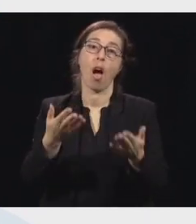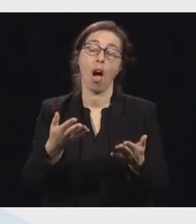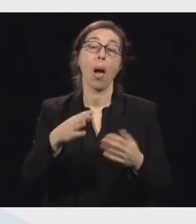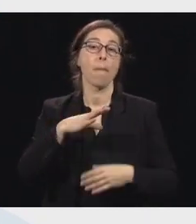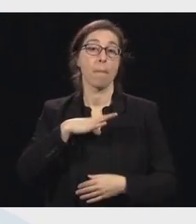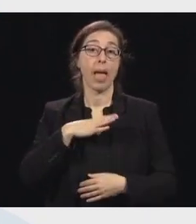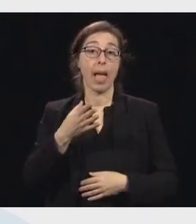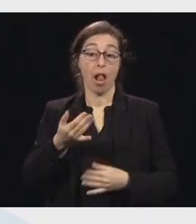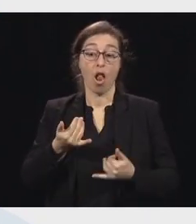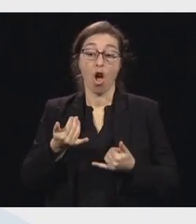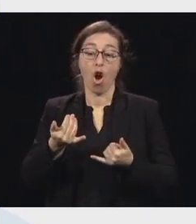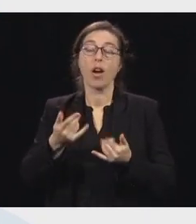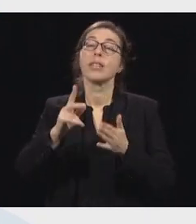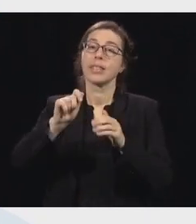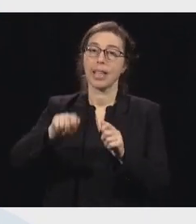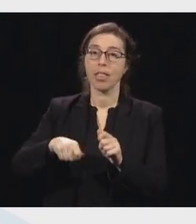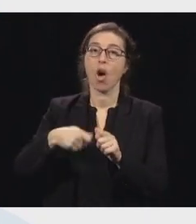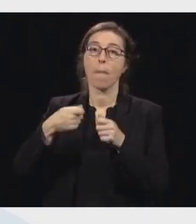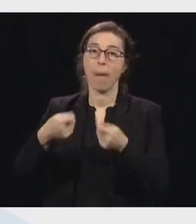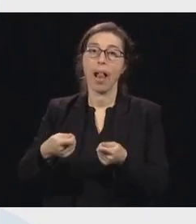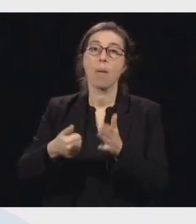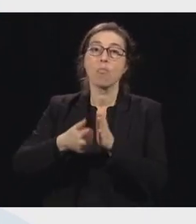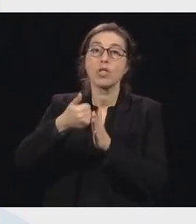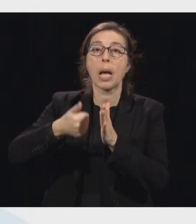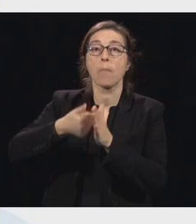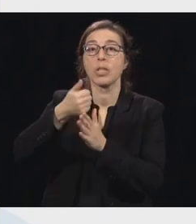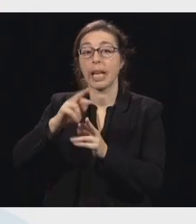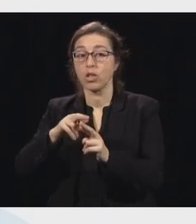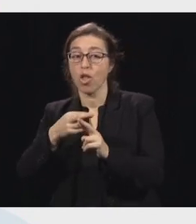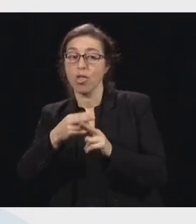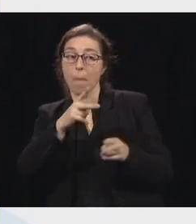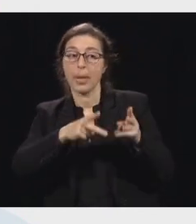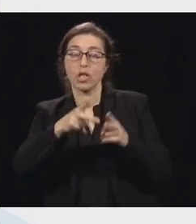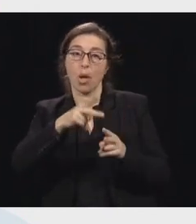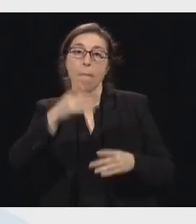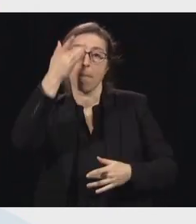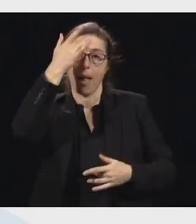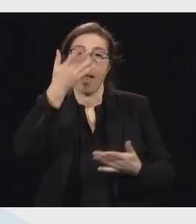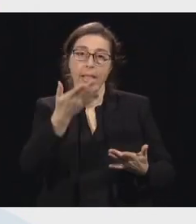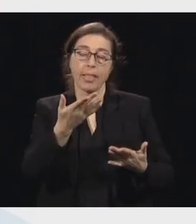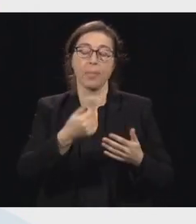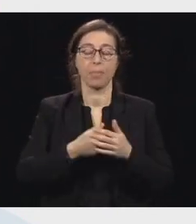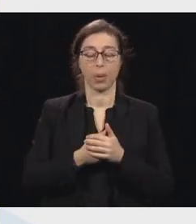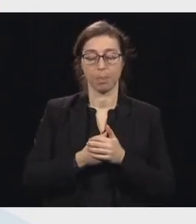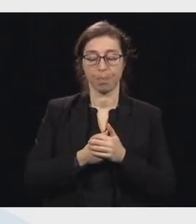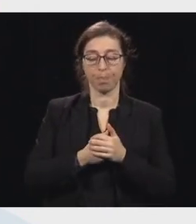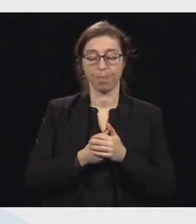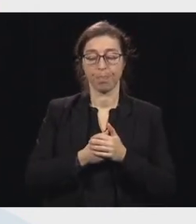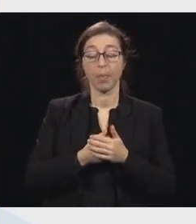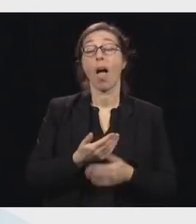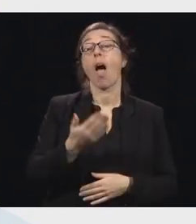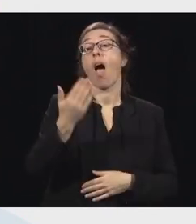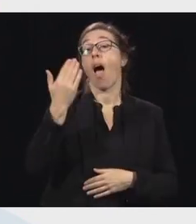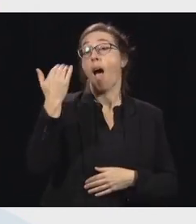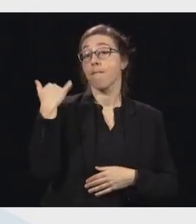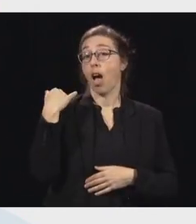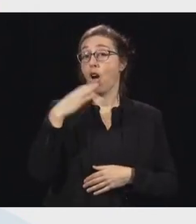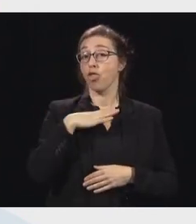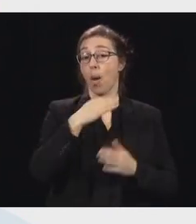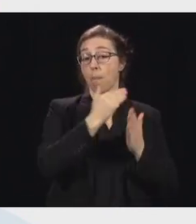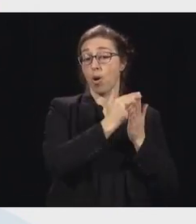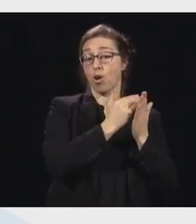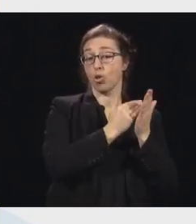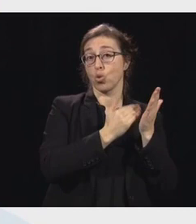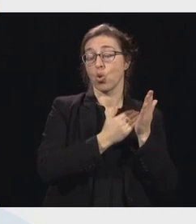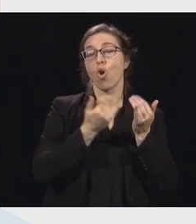positifs. Aujourd'hui, je vais ajouter une consigne à celle qu'on a déjà annoncée. Je demande